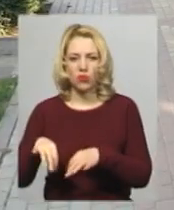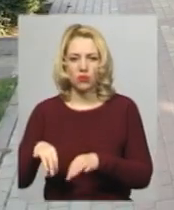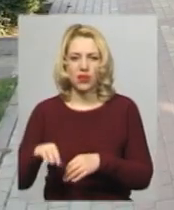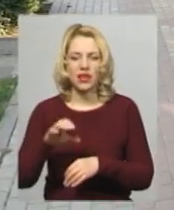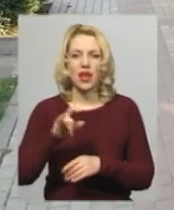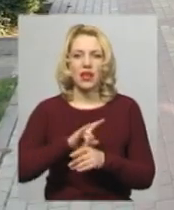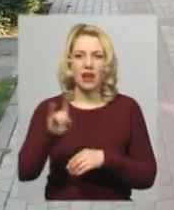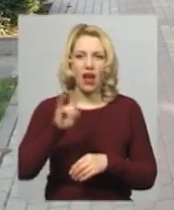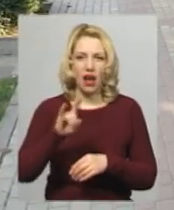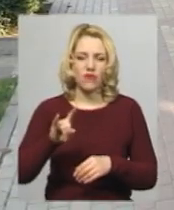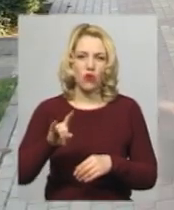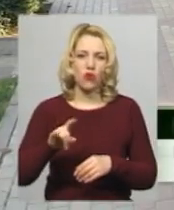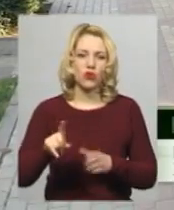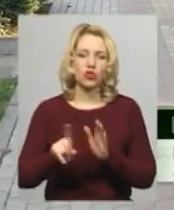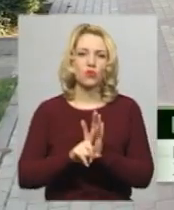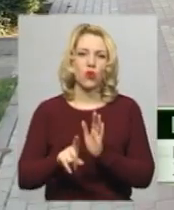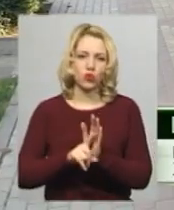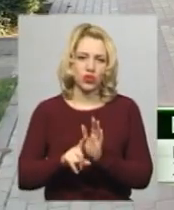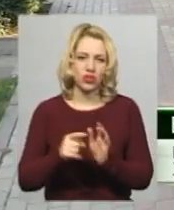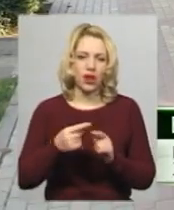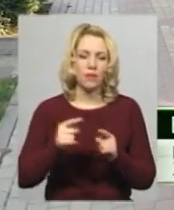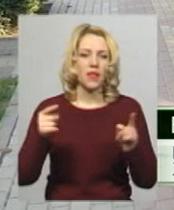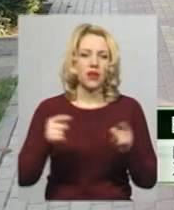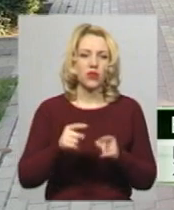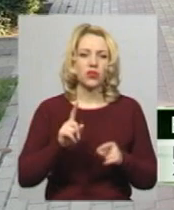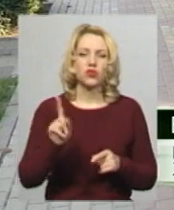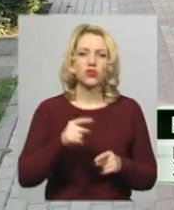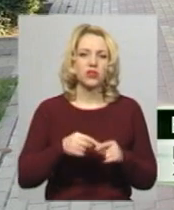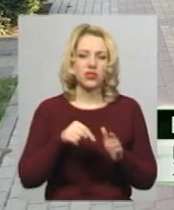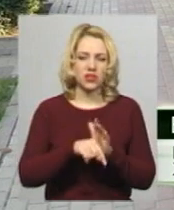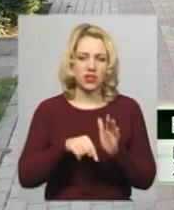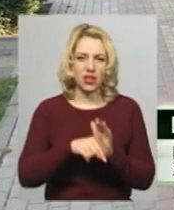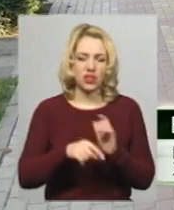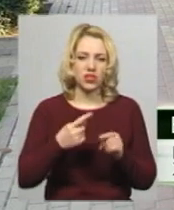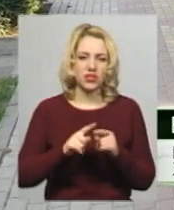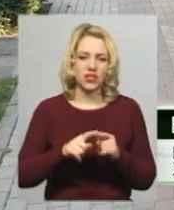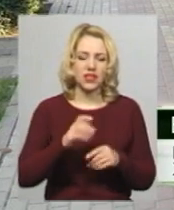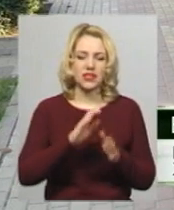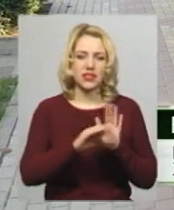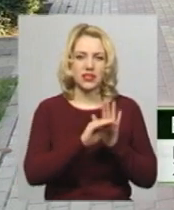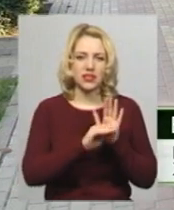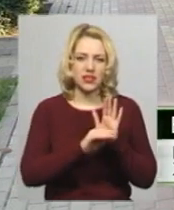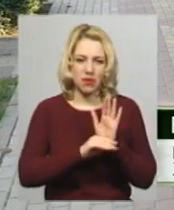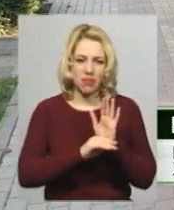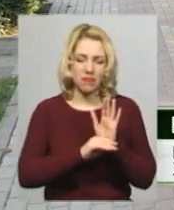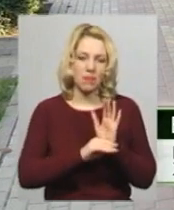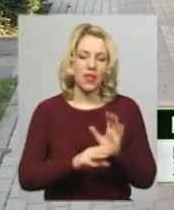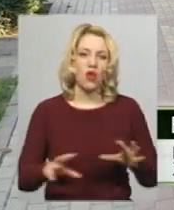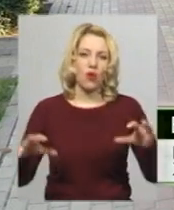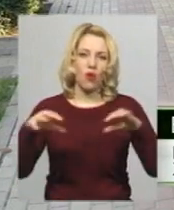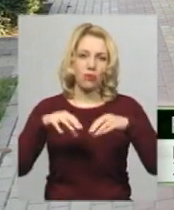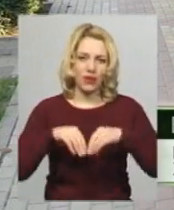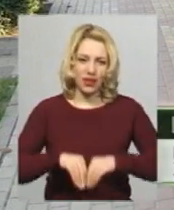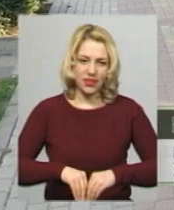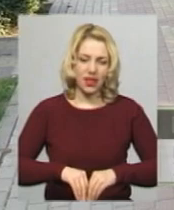Якщо сказати коротко, що саме слово означає інтермодальний хаб, це є фактично система об'єднання